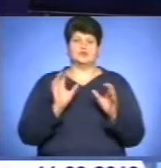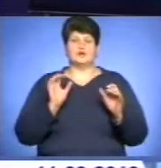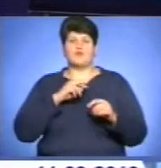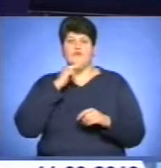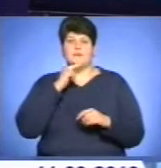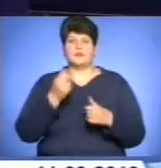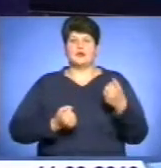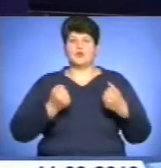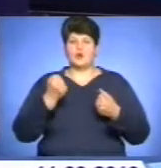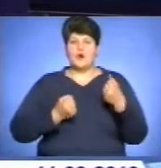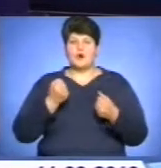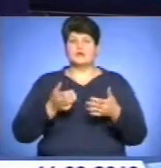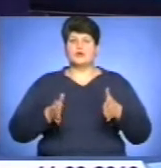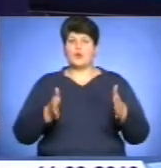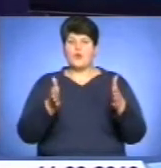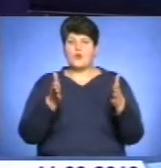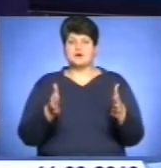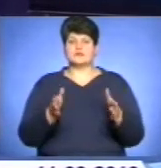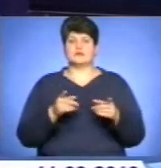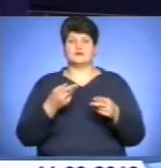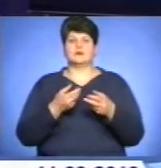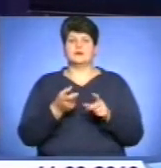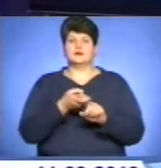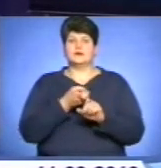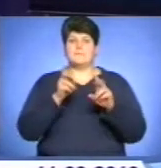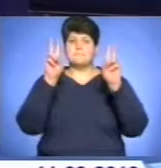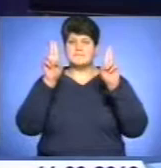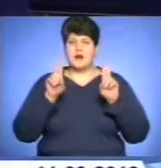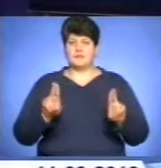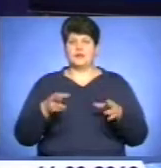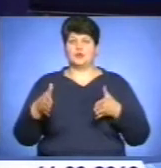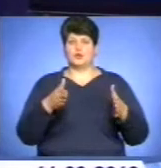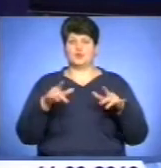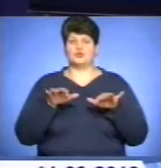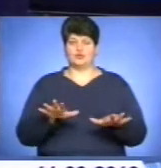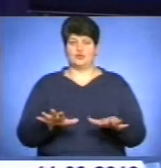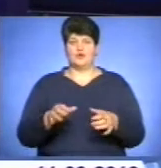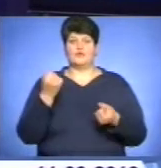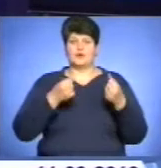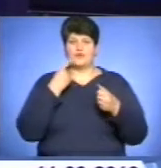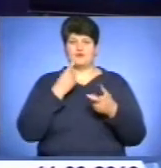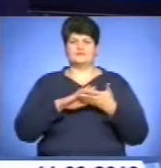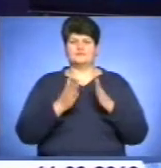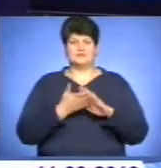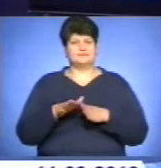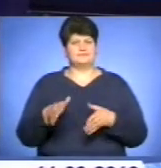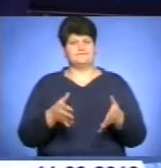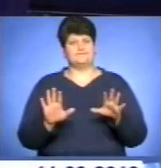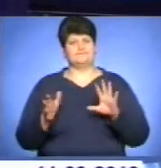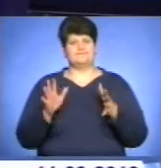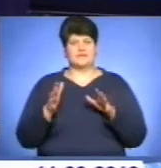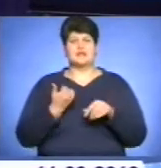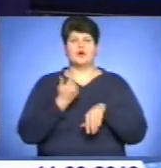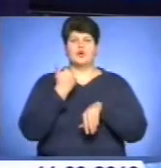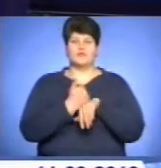дотримуватися правил дорожнього руху. Водії ж нарікають не на погоду, а на стан доріг, адже це одна з головних